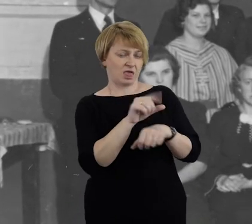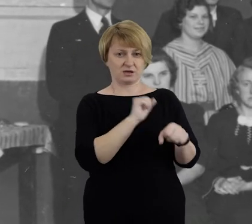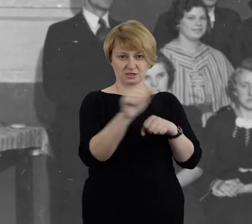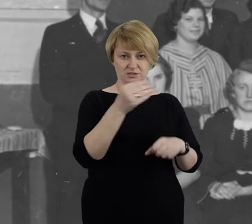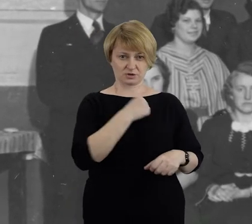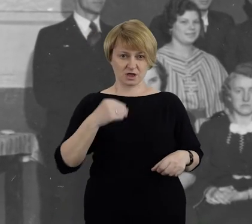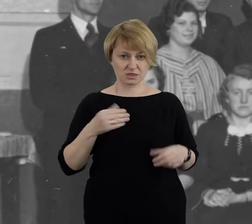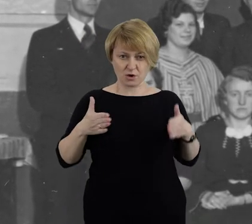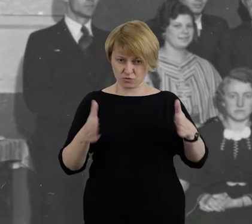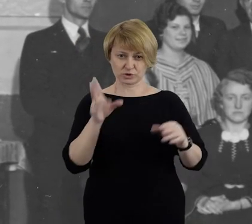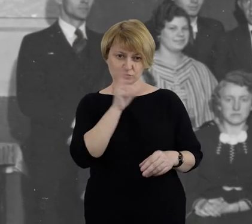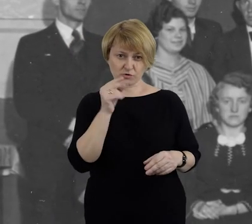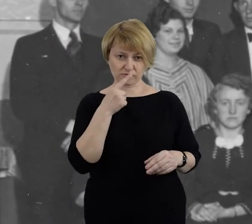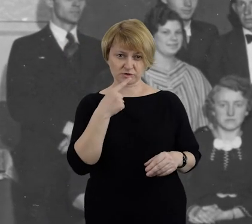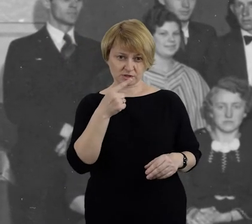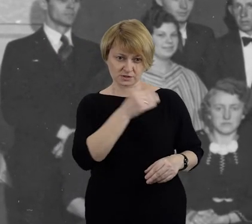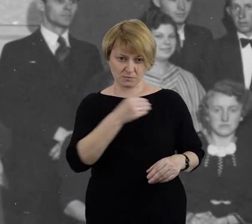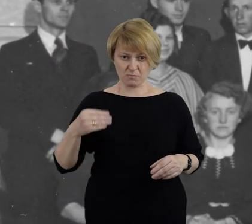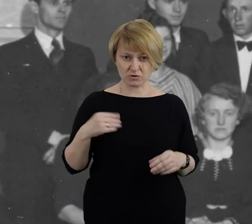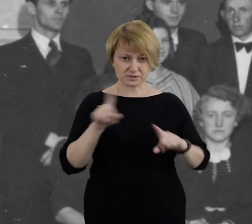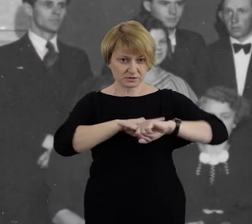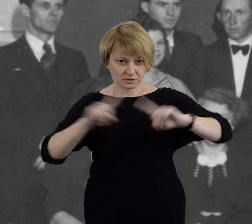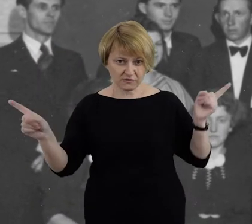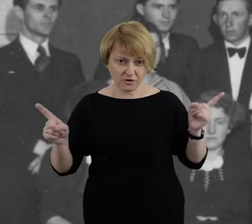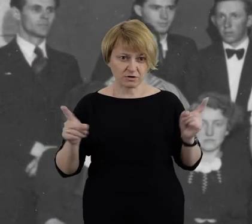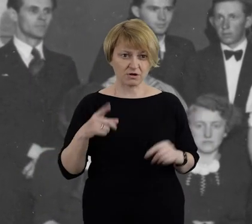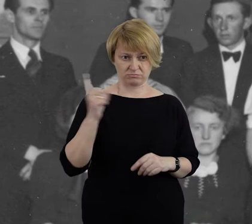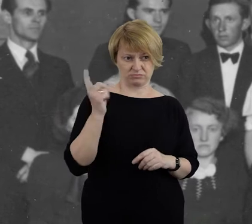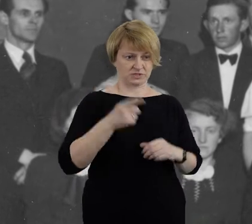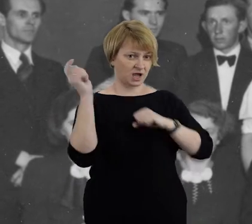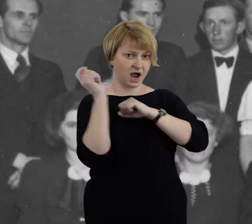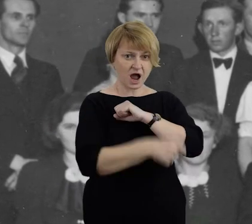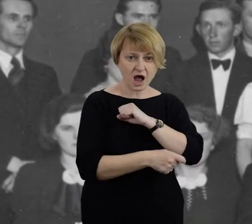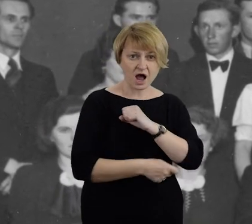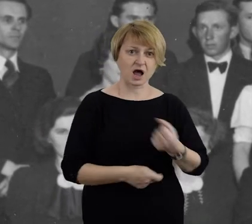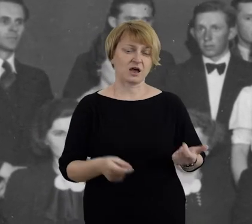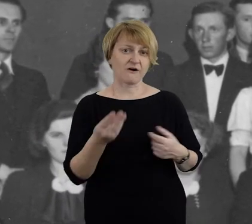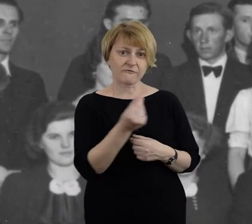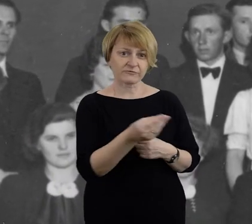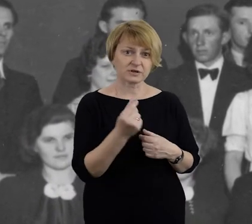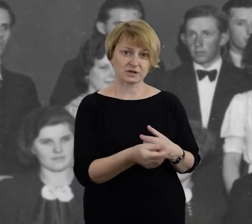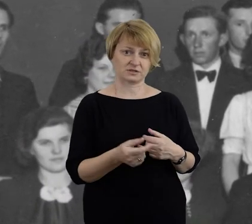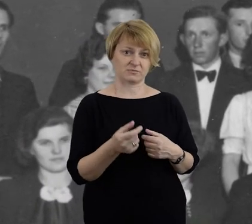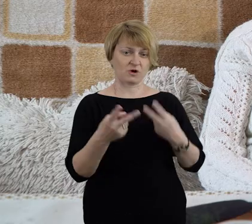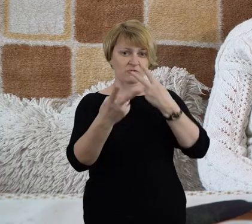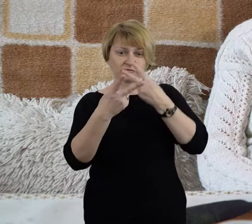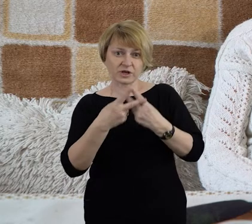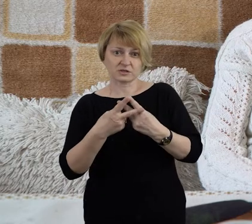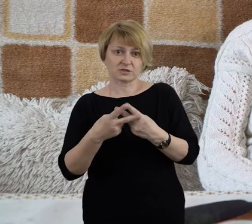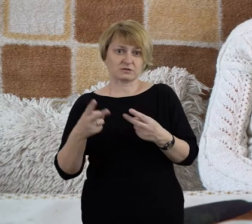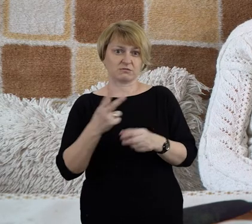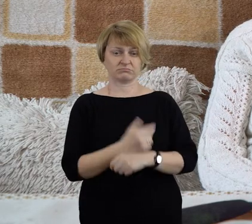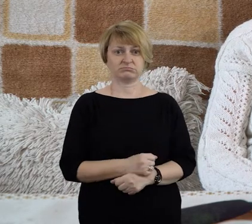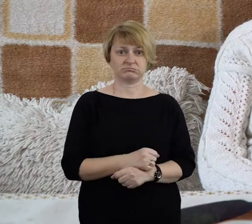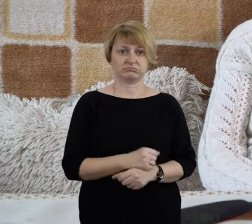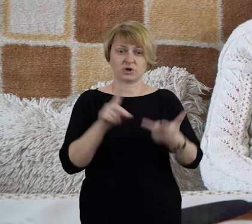Polakami, że nie wolno na ulicy mówić po polsku, bo zaraz albo kara jakaś finansowa, albo do więzienia,